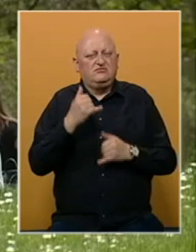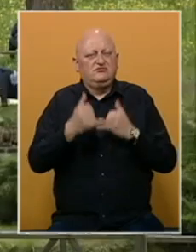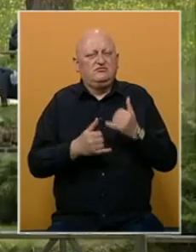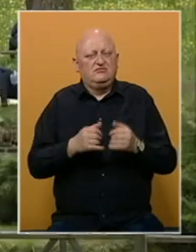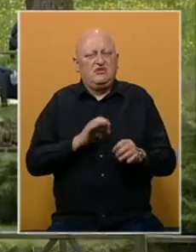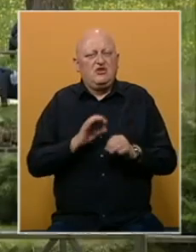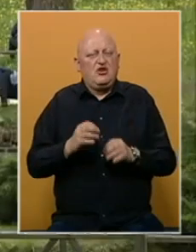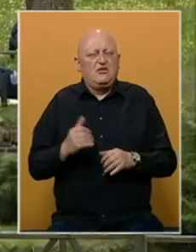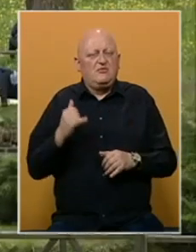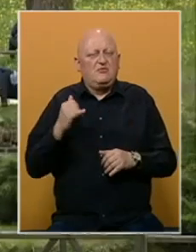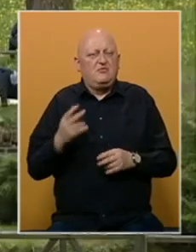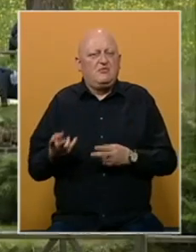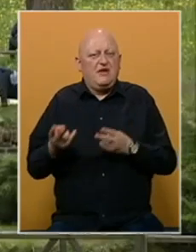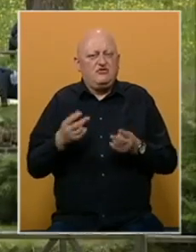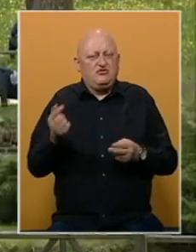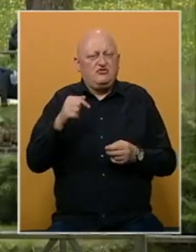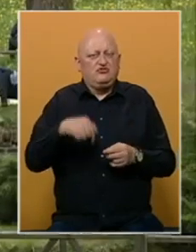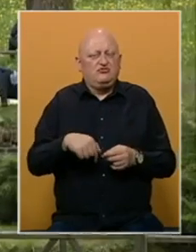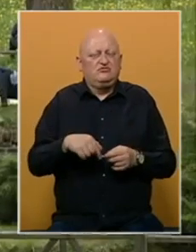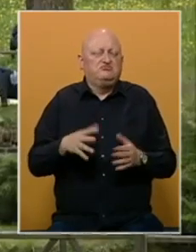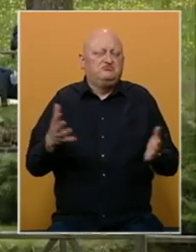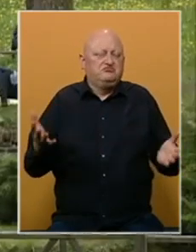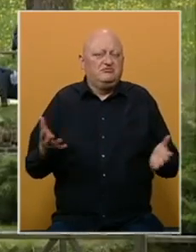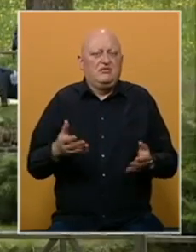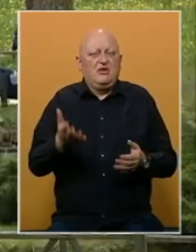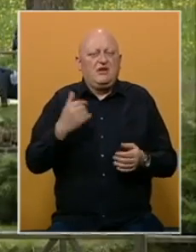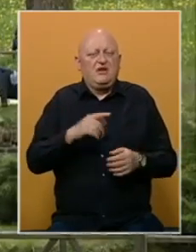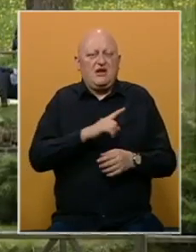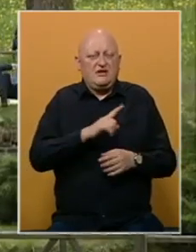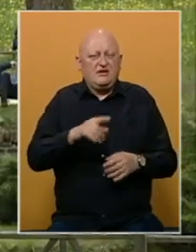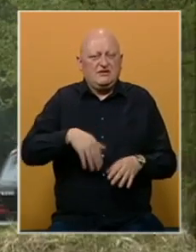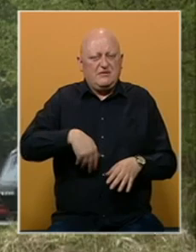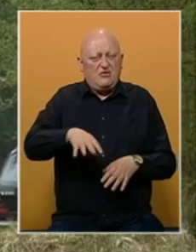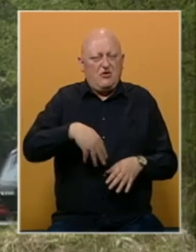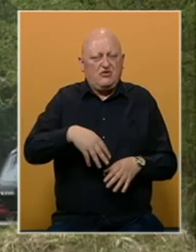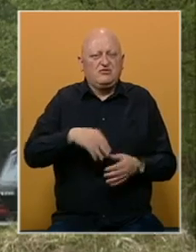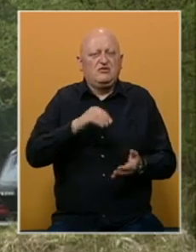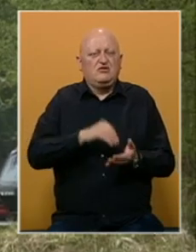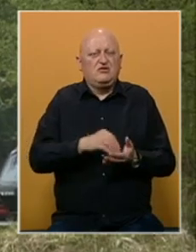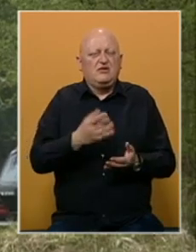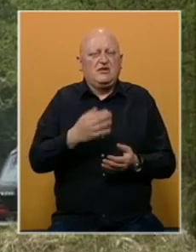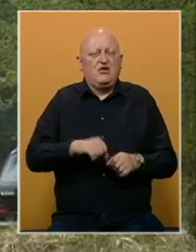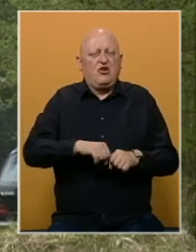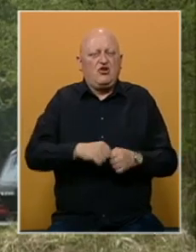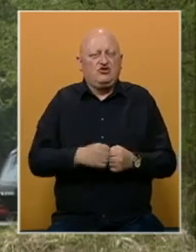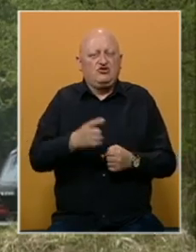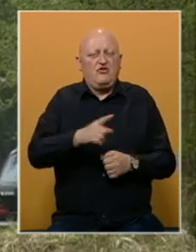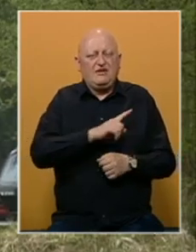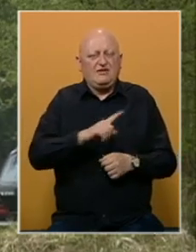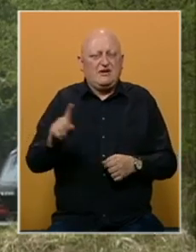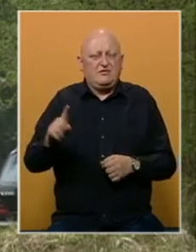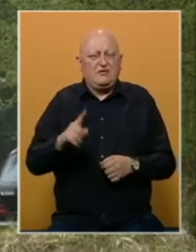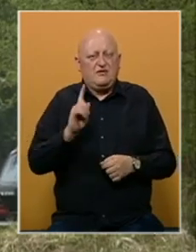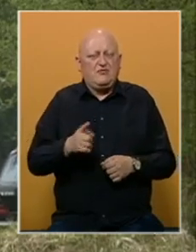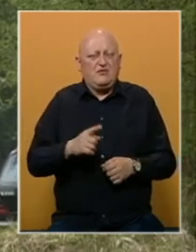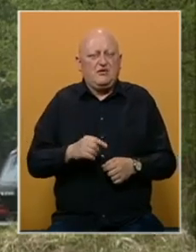organiziranem prijevozom došli ovdje. No, iako je zabrana roštiljanja, zabilježeno je nekoliko kršenja ove zabrane, te